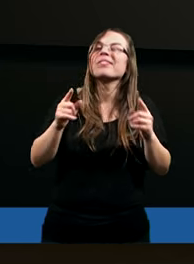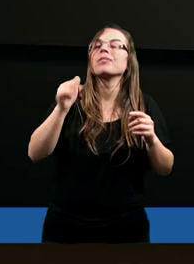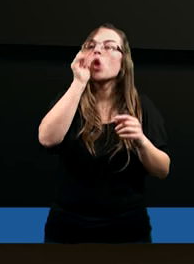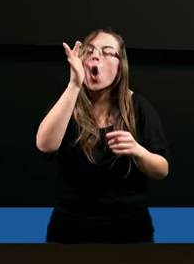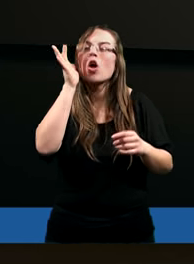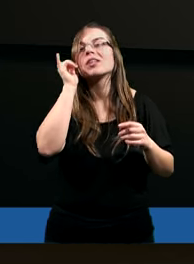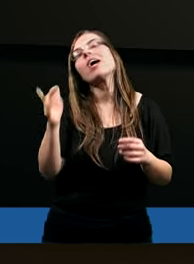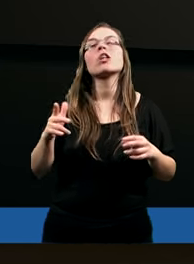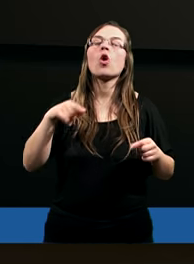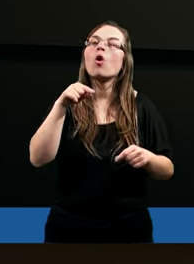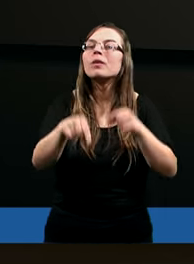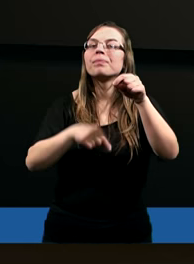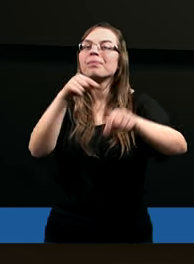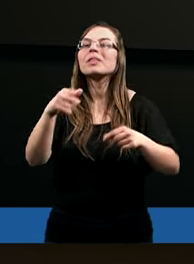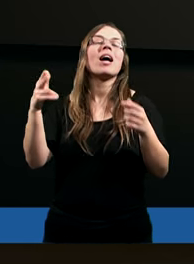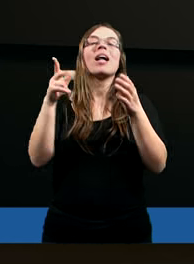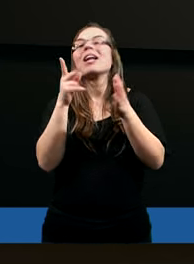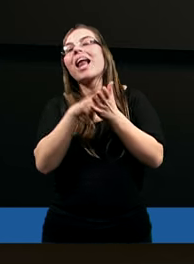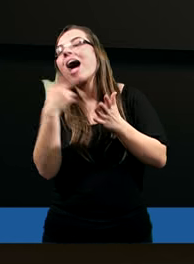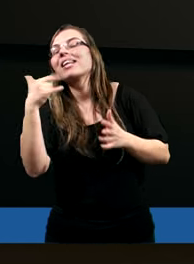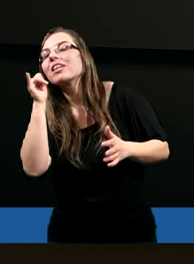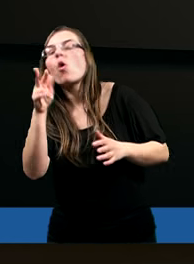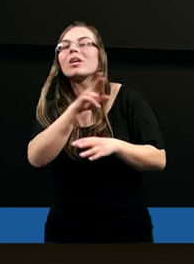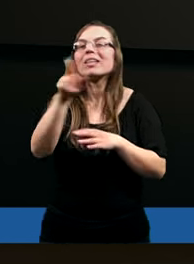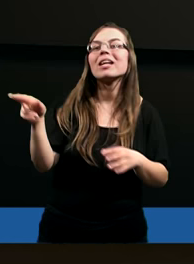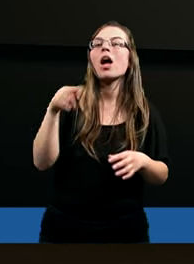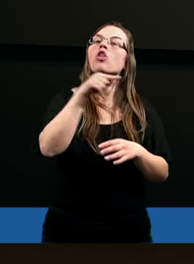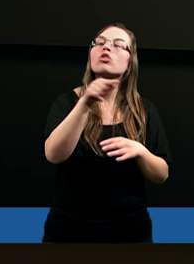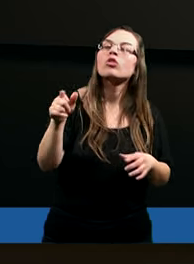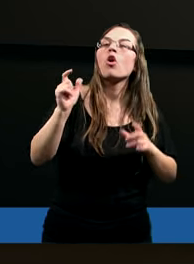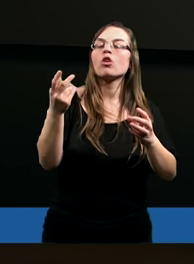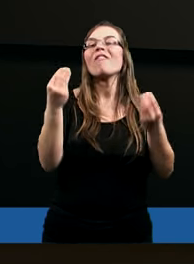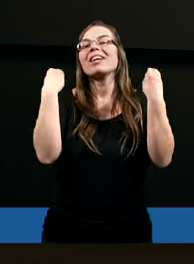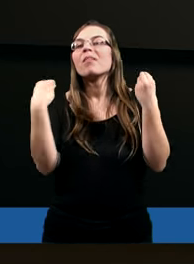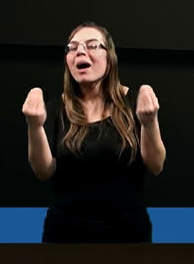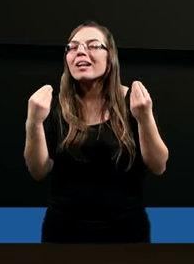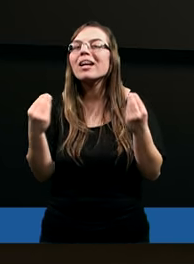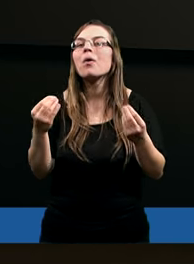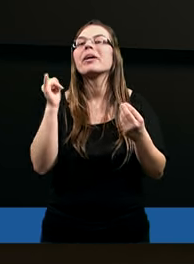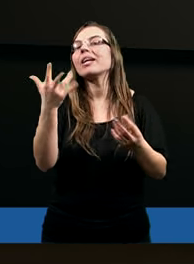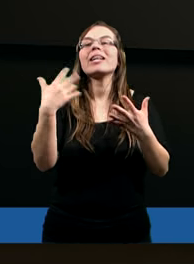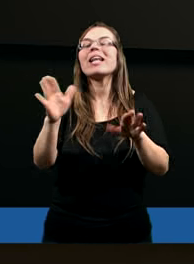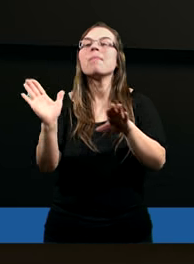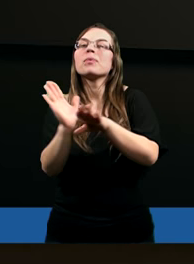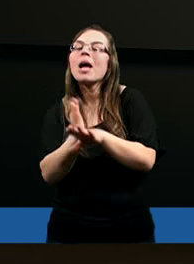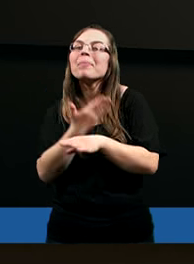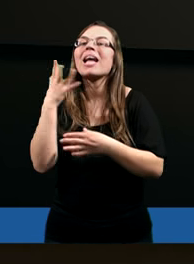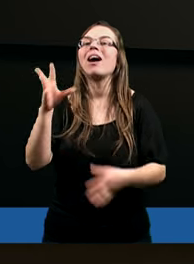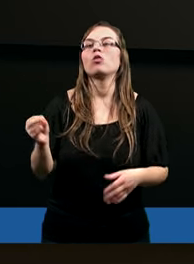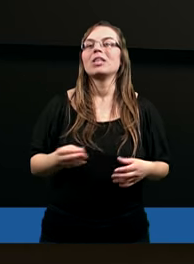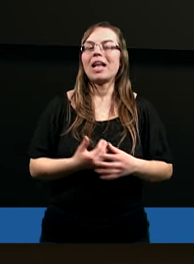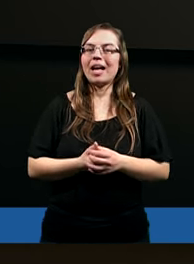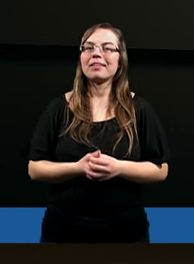codzienności na niecodzienność, na to, co wspaniałe i nieprzemijające.